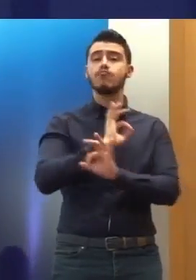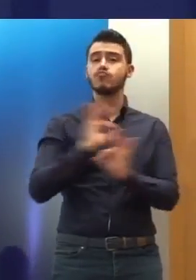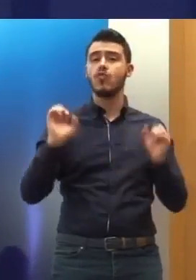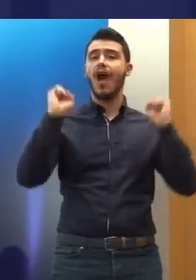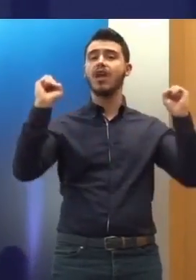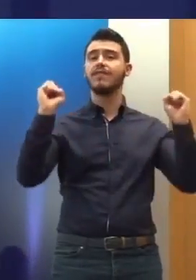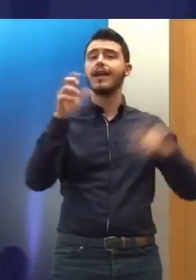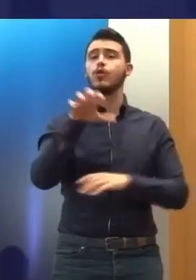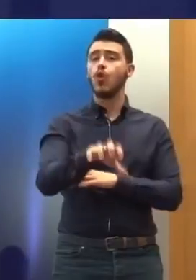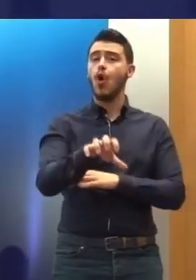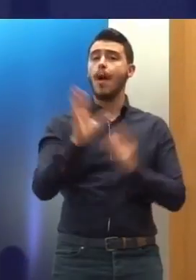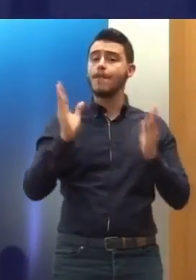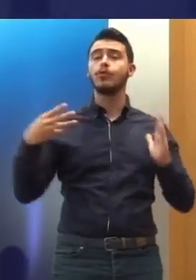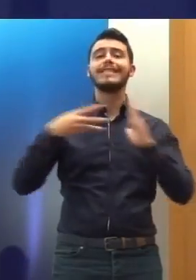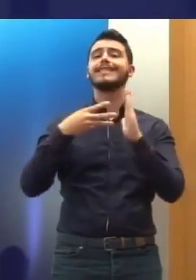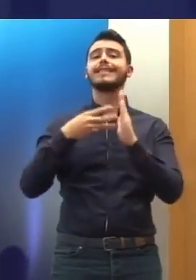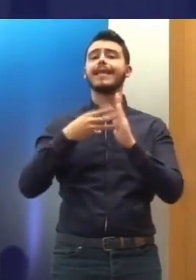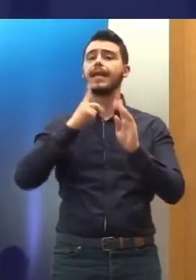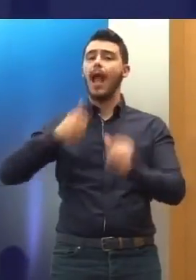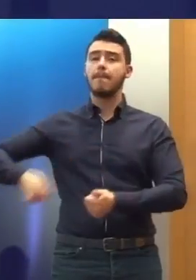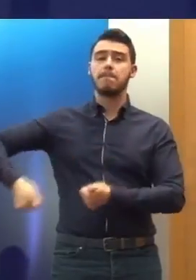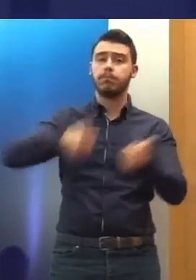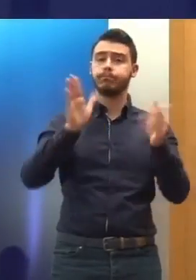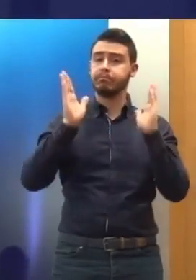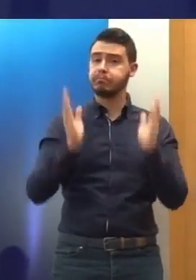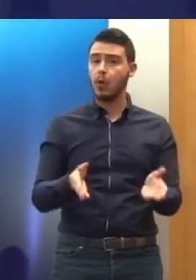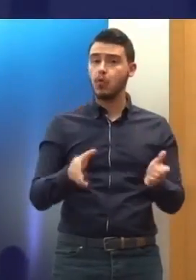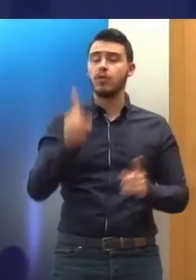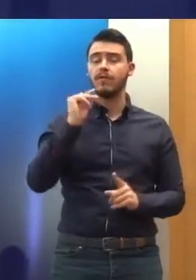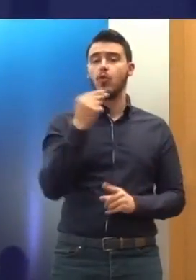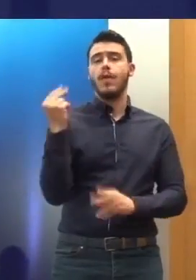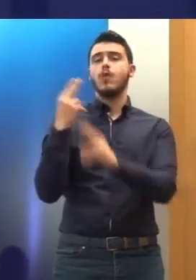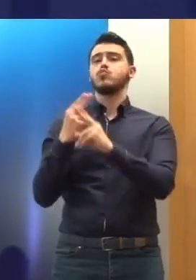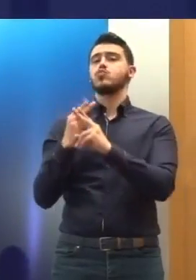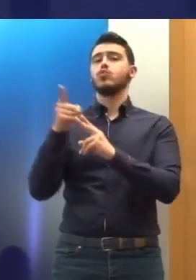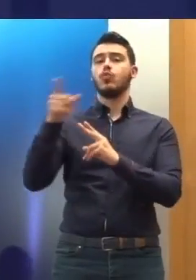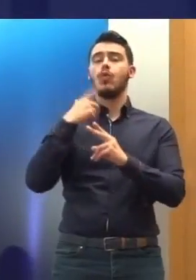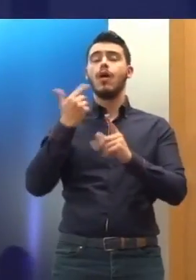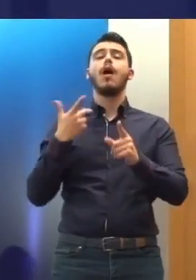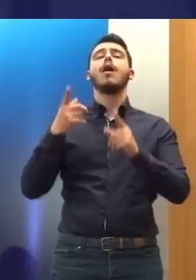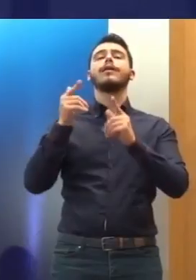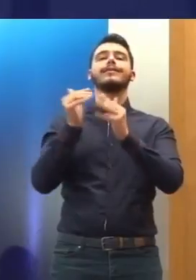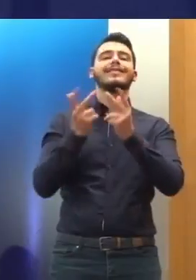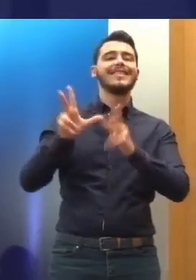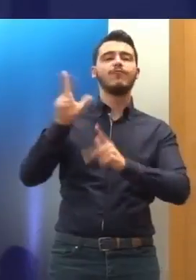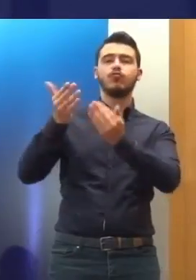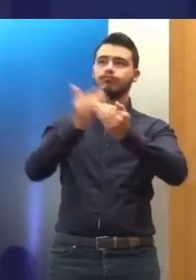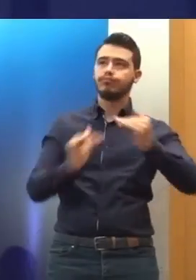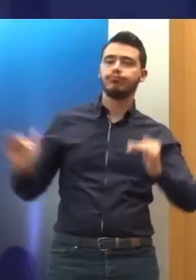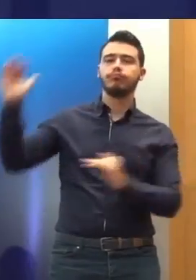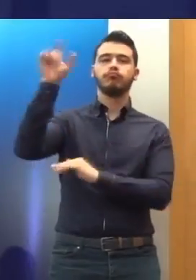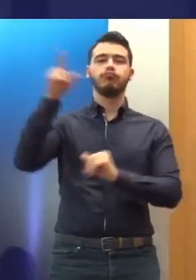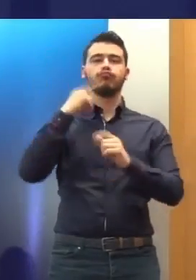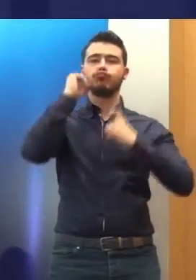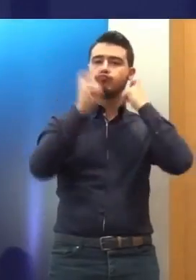οποία μπορούν να επιστρέψουν σύριοι όπως είναι αυτή τη στιγμή η πραγματικότητα θα αποφαθεί το Συμβούλιο της Επικρατείας. Αν δεν αποφαθεί το Συμβούλιο της